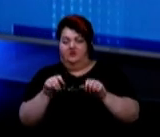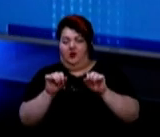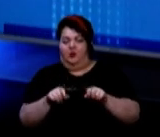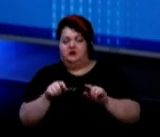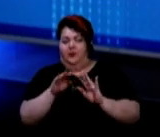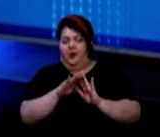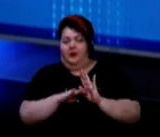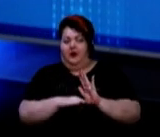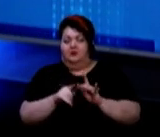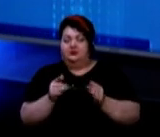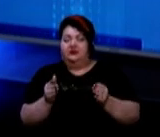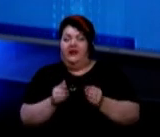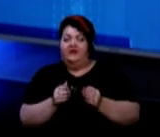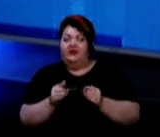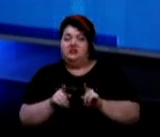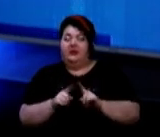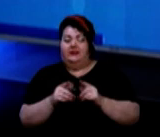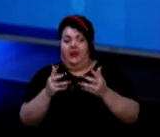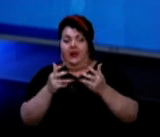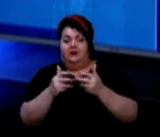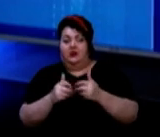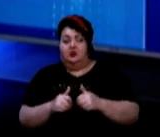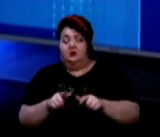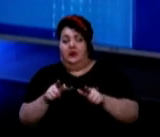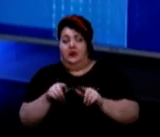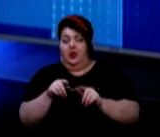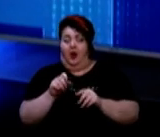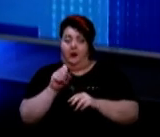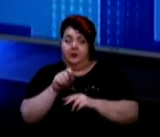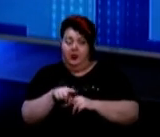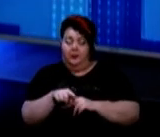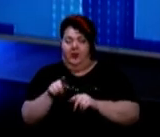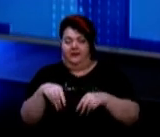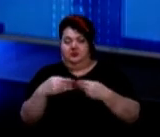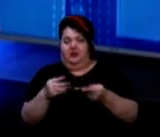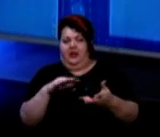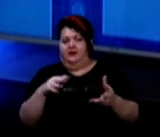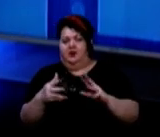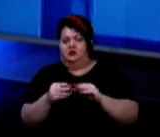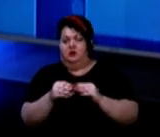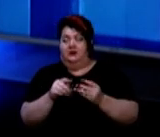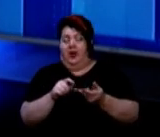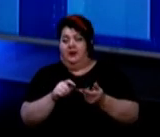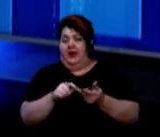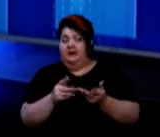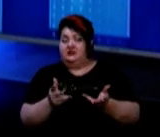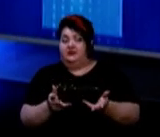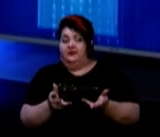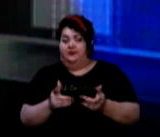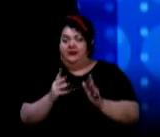програмуванні, це невеличкий такий аналізатор, який програмуєш, і він видає результати аналізів. Тобто, загружається туди